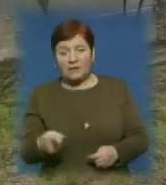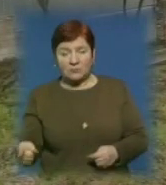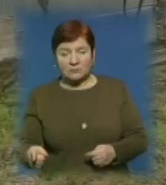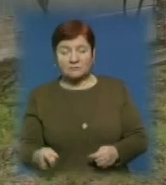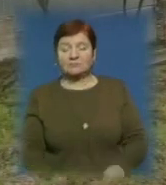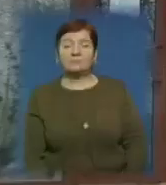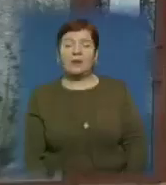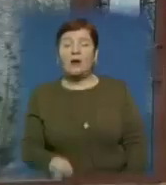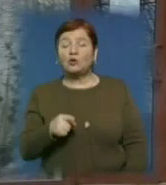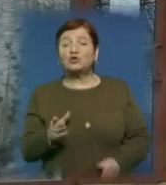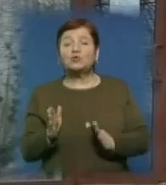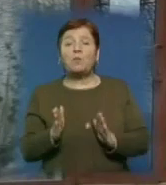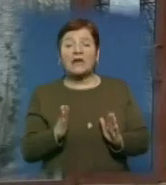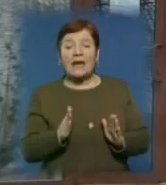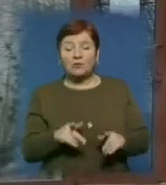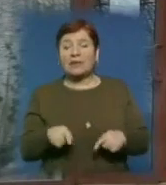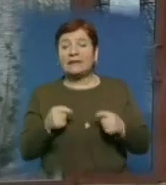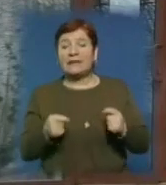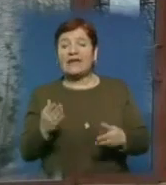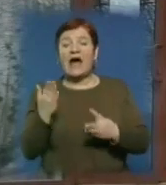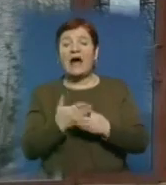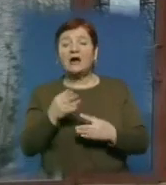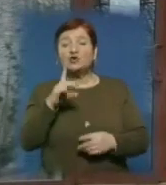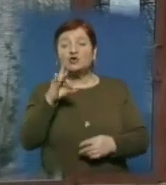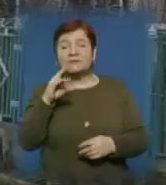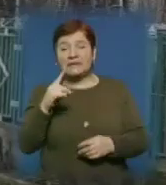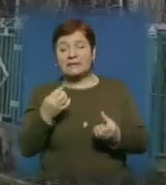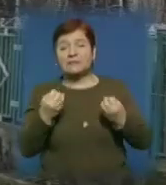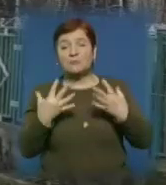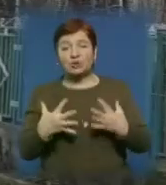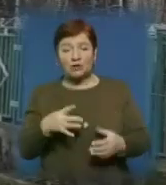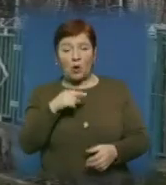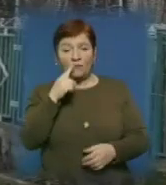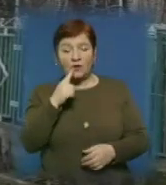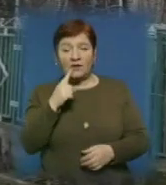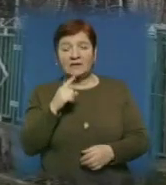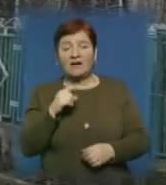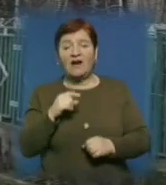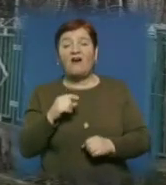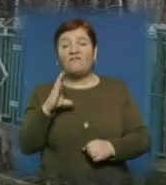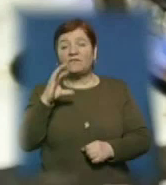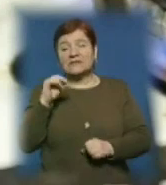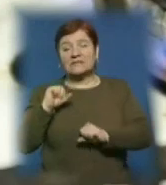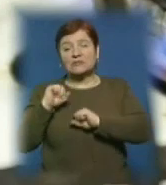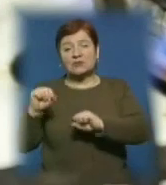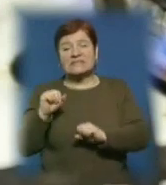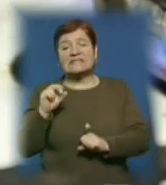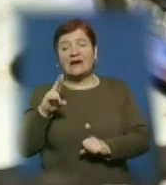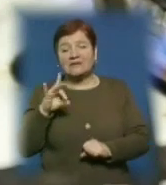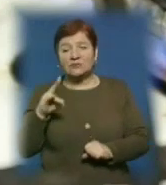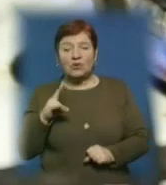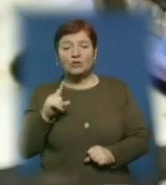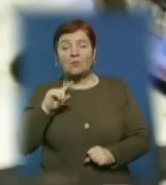Тож, порядок надання субсидій максимально спрощений, запевняють в управлінні. Головне, аби люди вірили, що економити